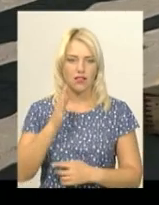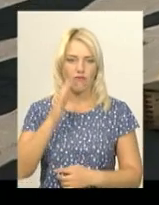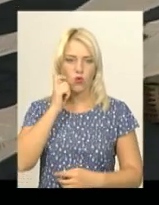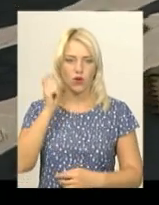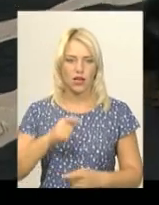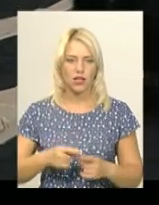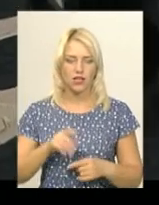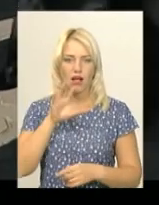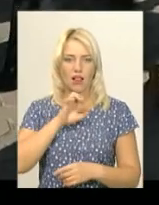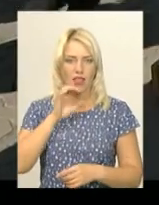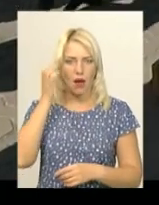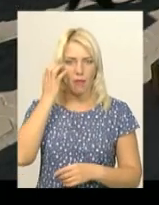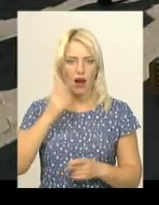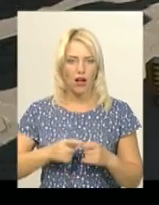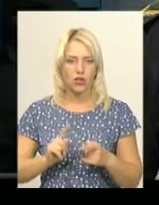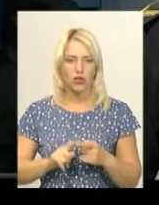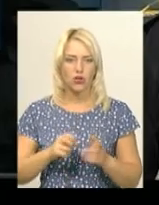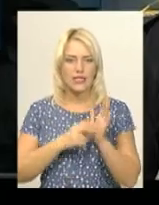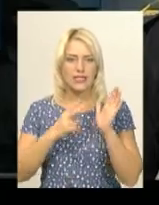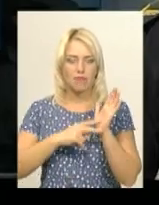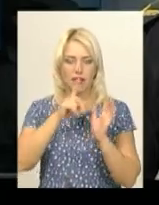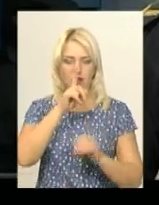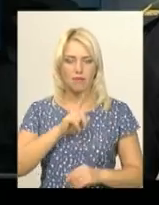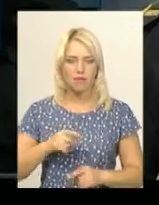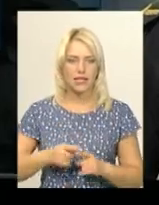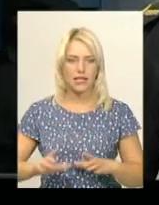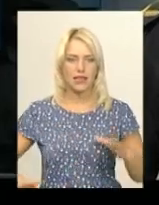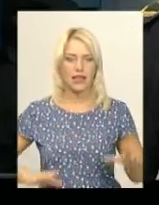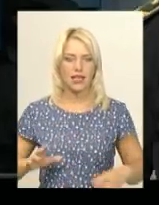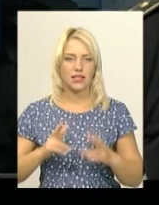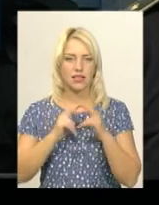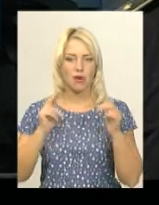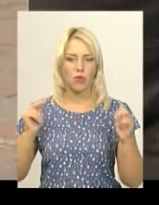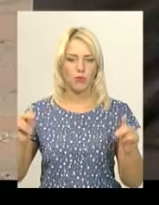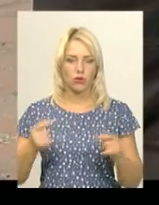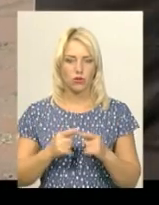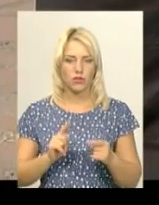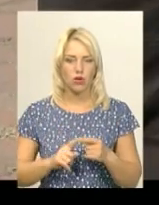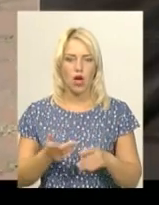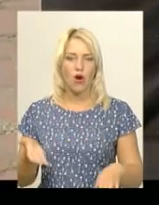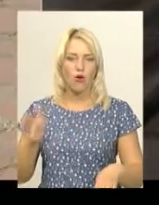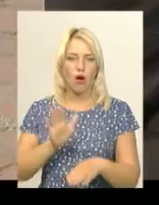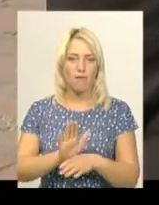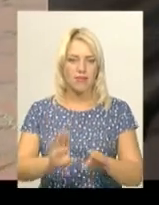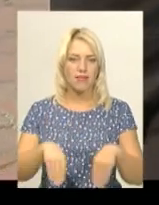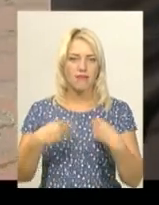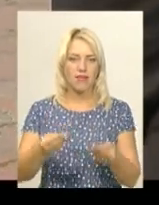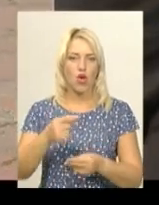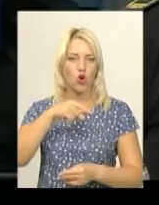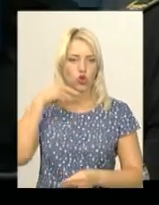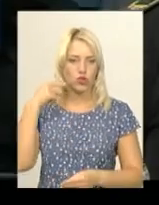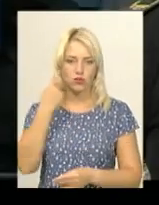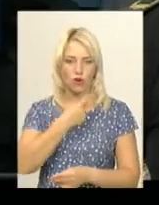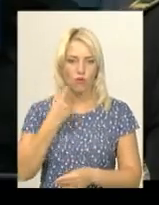-ретриверу Балу – 15 місяців. Кінолог Максим Іхтіярев з Дніпропетровської митниці віддає команди російською. Каже, пес його розуміє.